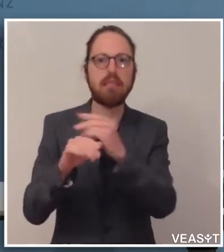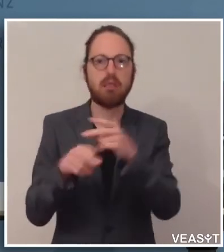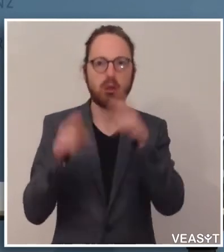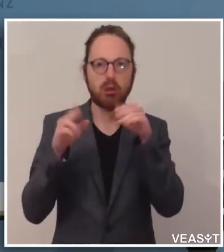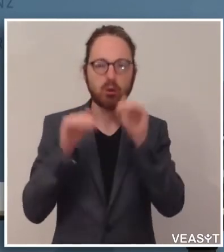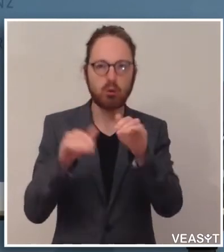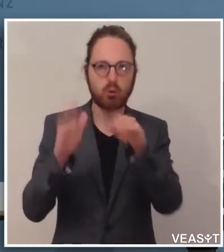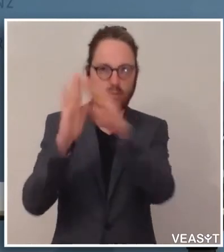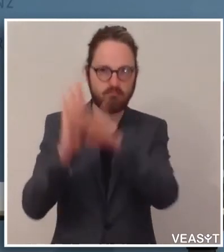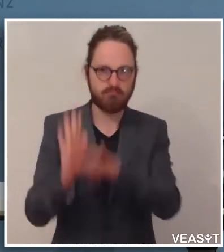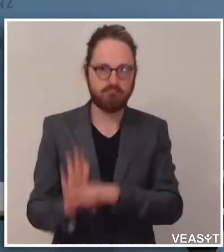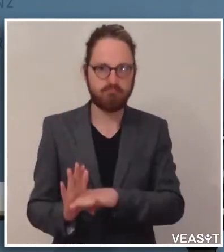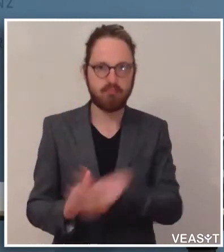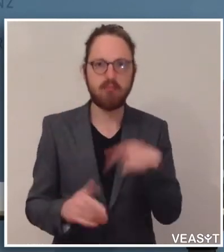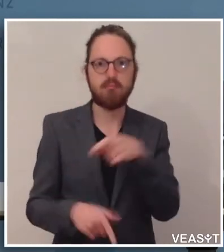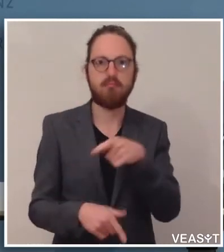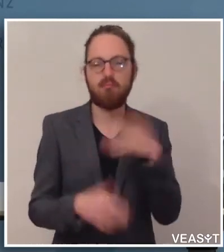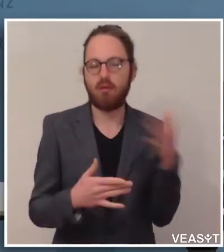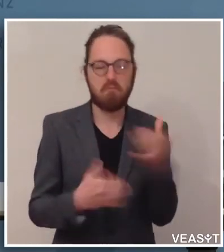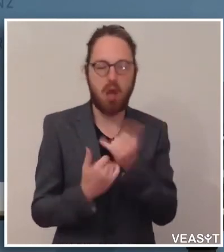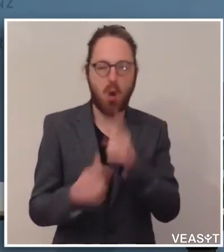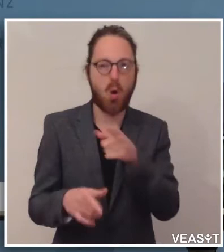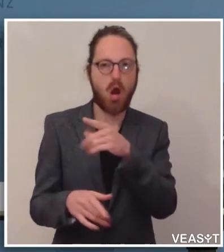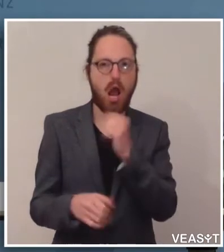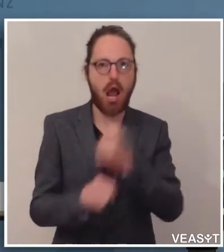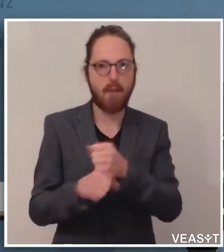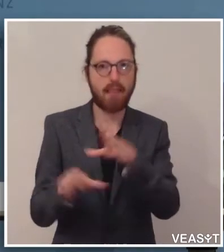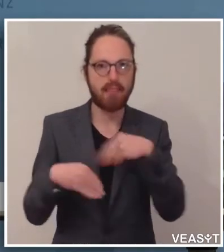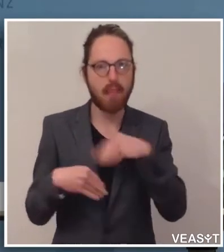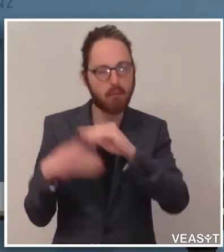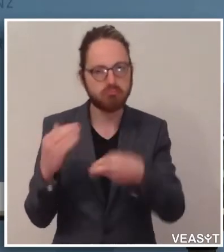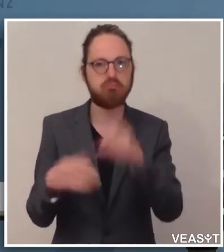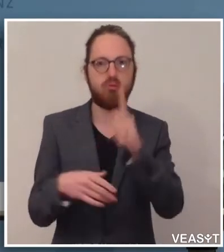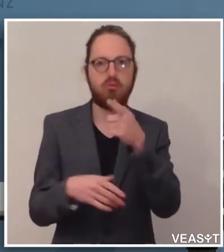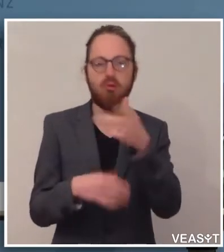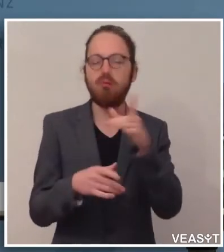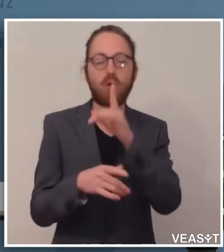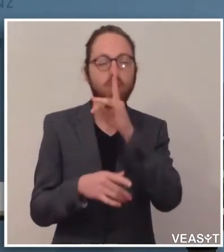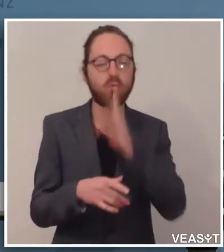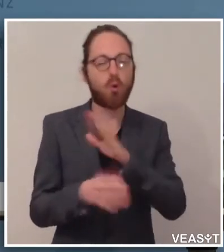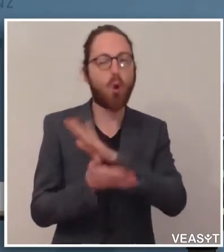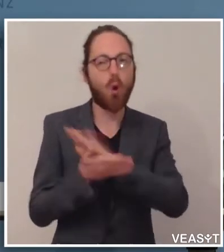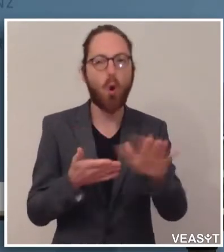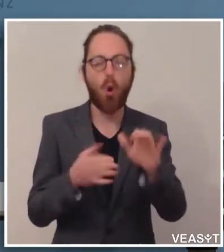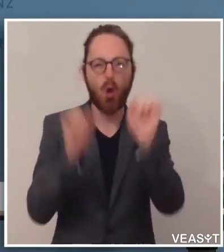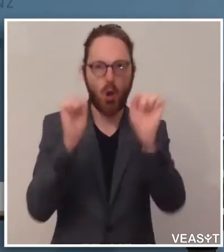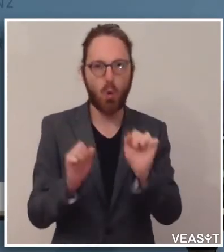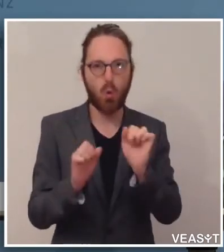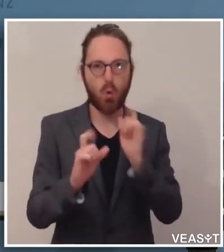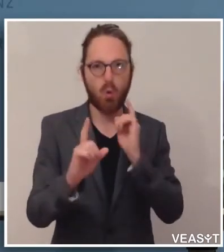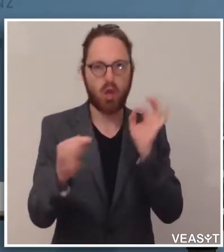Arbeitnehmerseite unterzeichnet worden sind, aufgenommen werden, sofern sie ohne Kundenkontakt stattfinden natürlich und eben